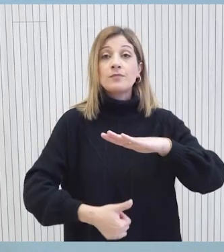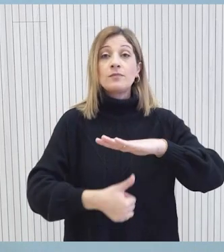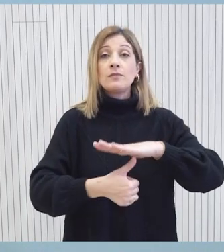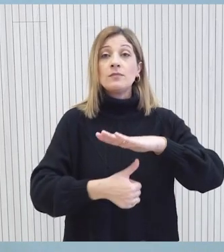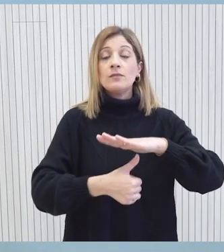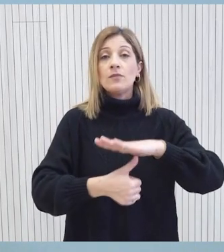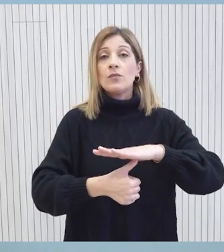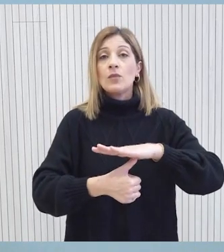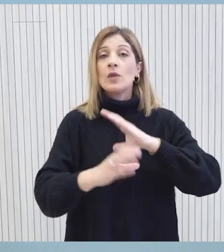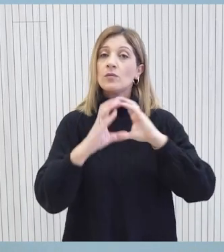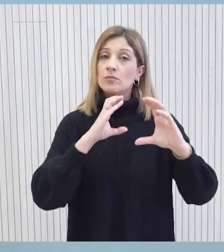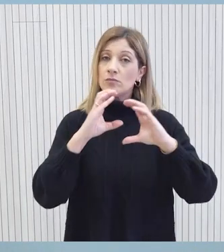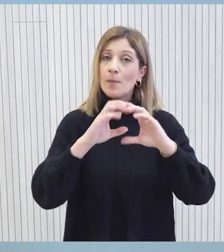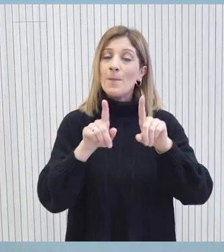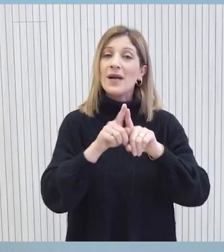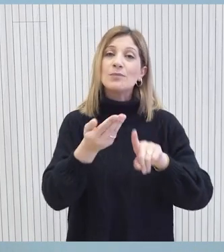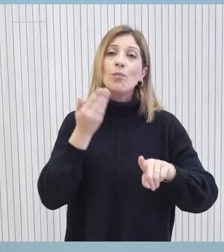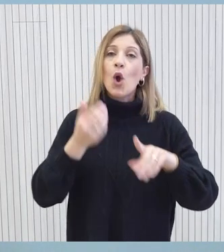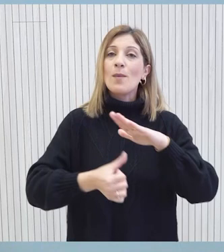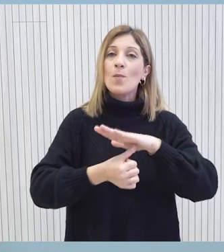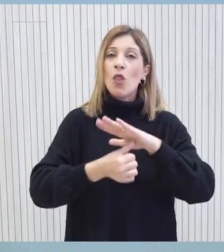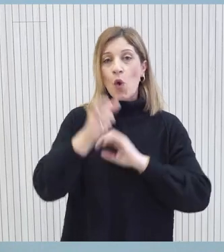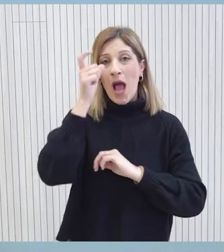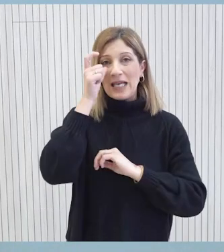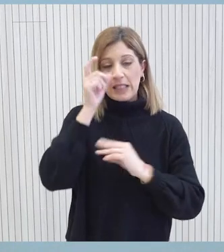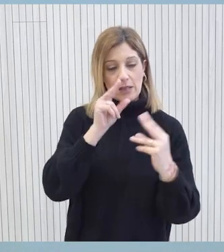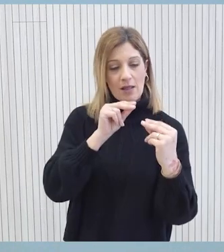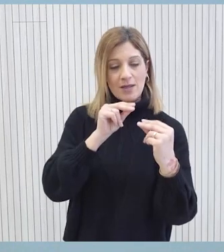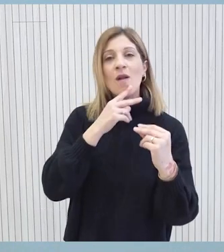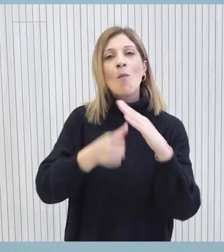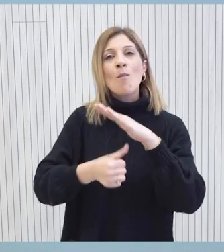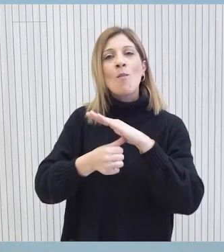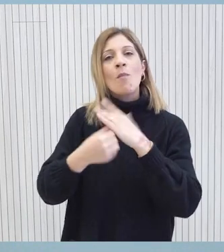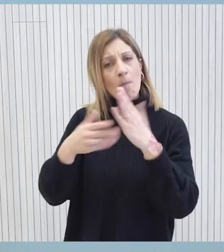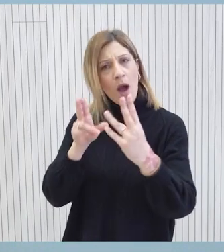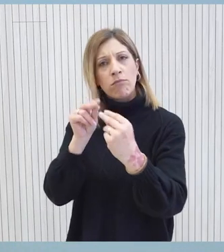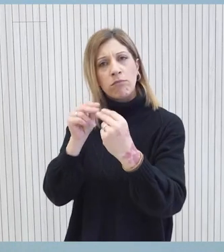είχε επικοινωνία με τον τέτοιος πρόεδρο της Δημοκρατίας μετά την συνάντηση με την κυρία Όλκη.